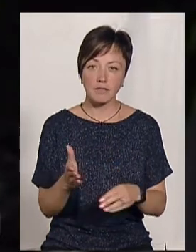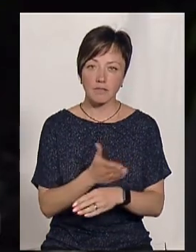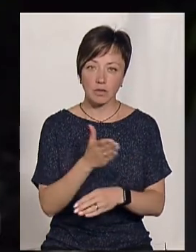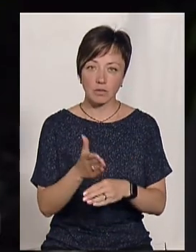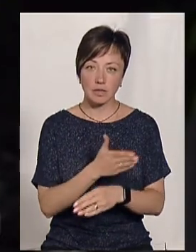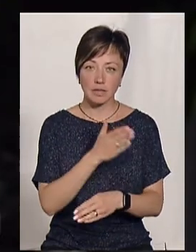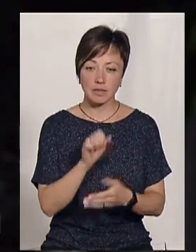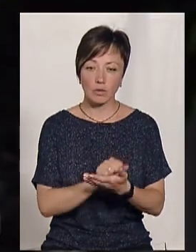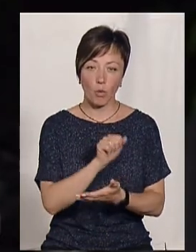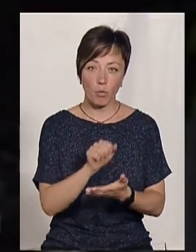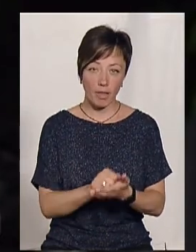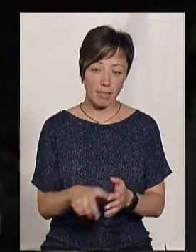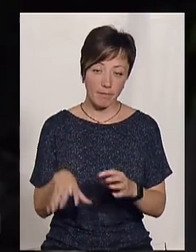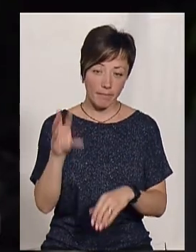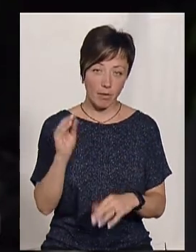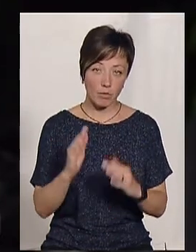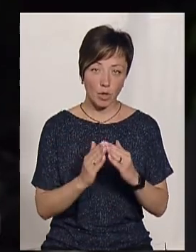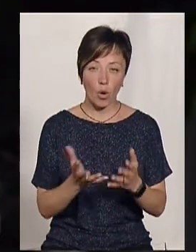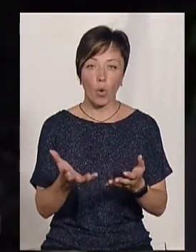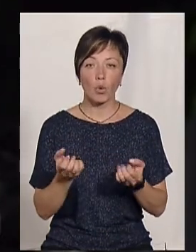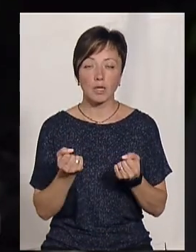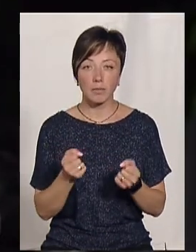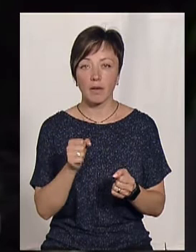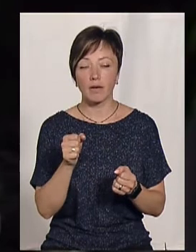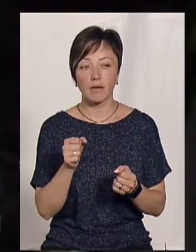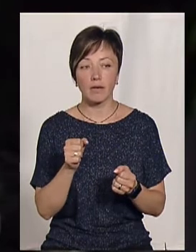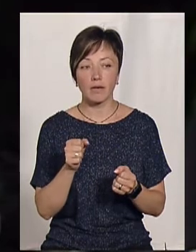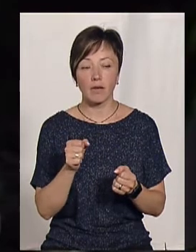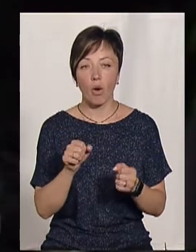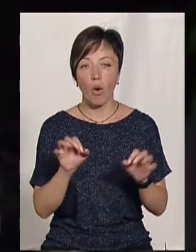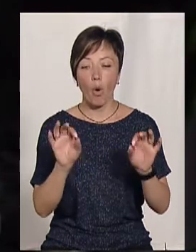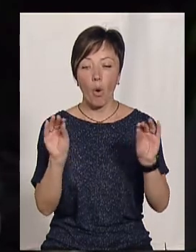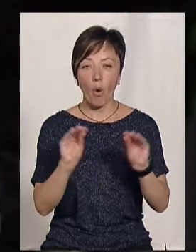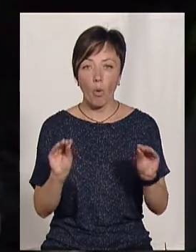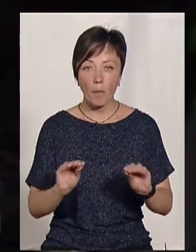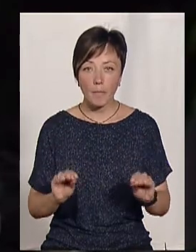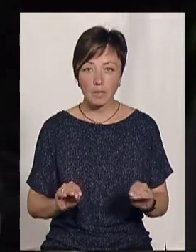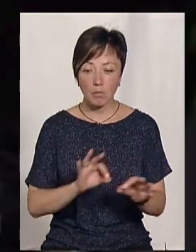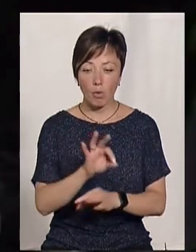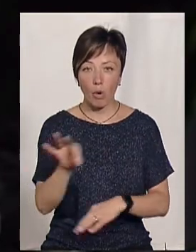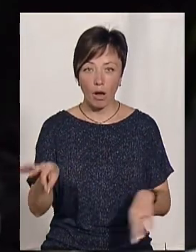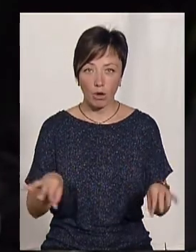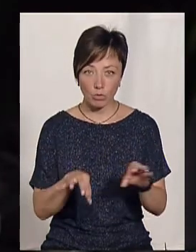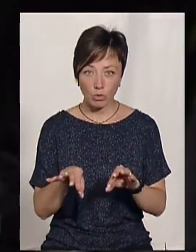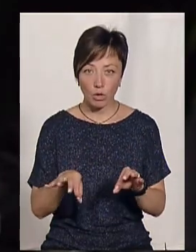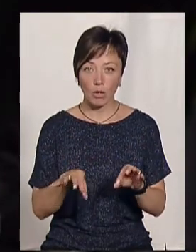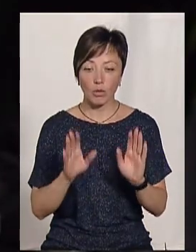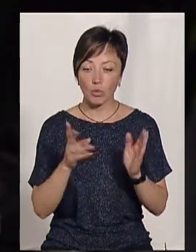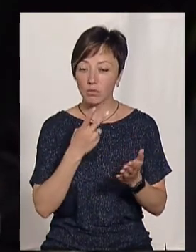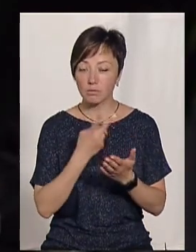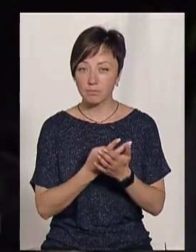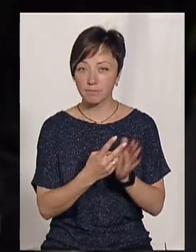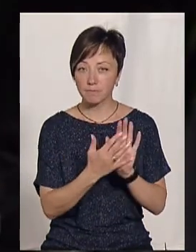енергетичного сертифікату на будинок та отримати від енергоадітора опис проєкту з умовами виключення, де будуть